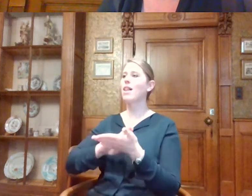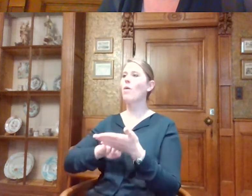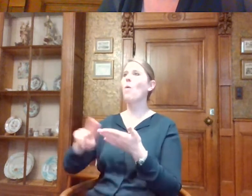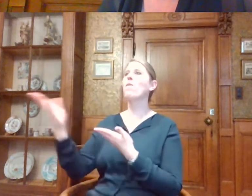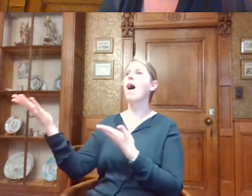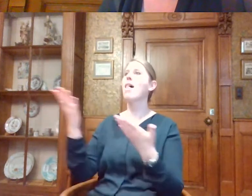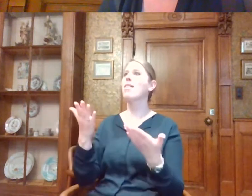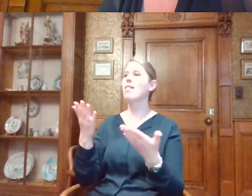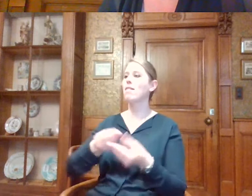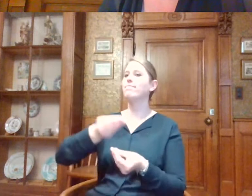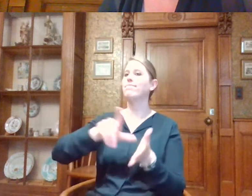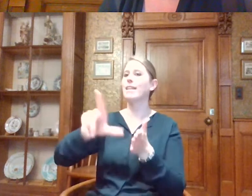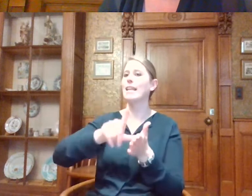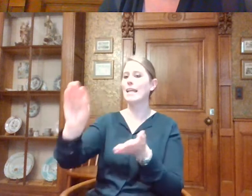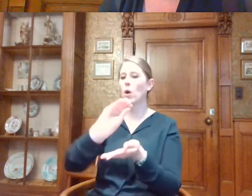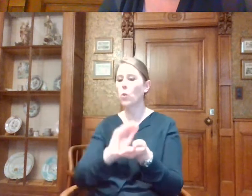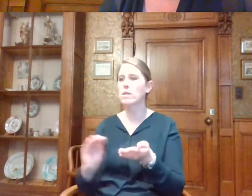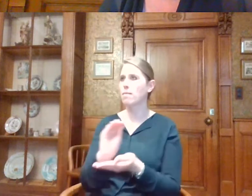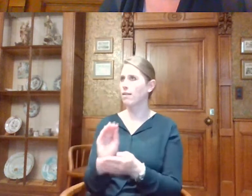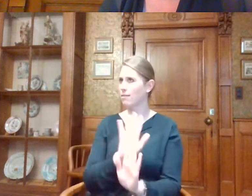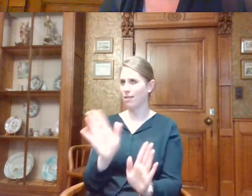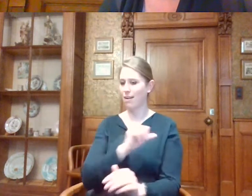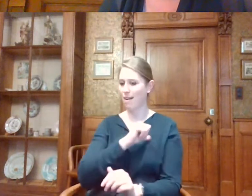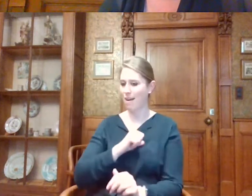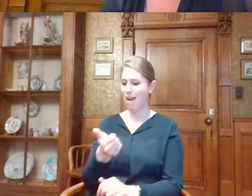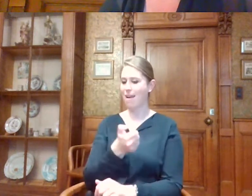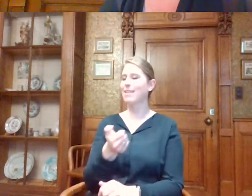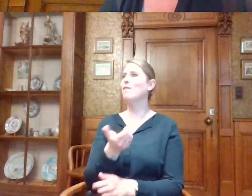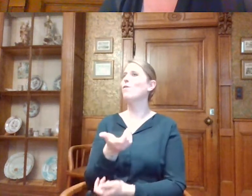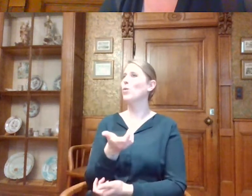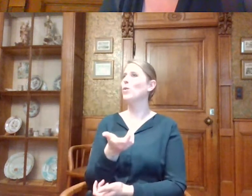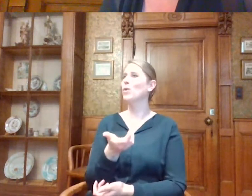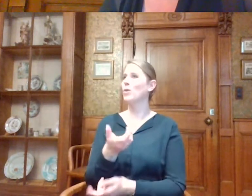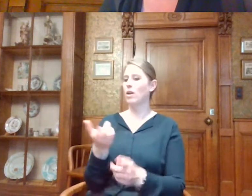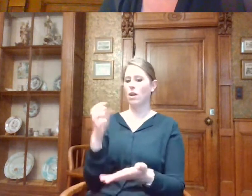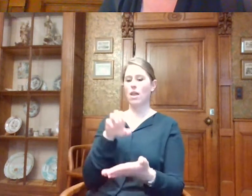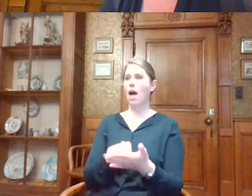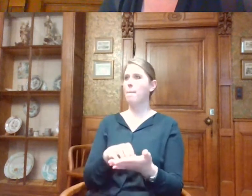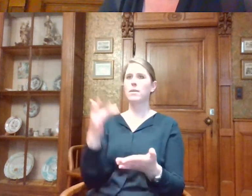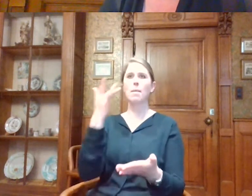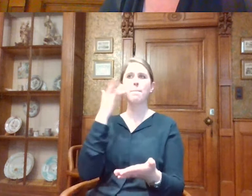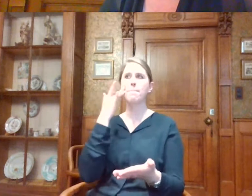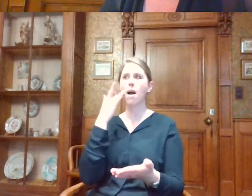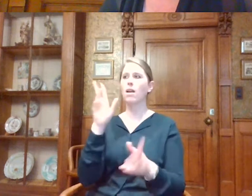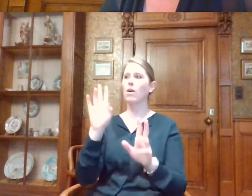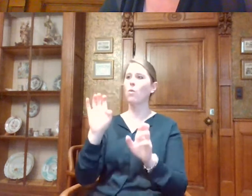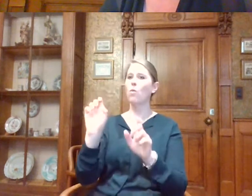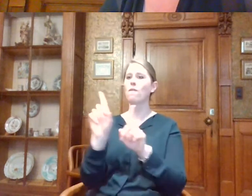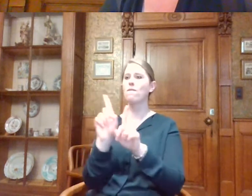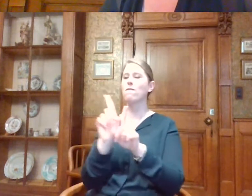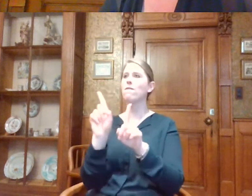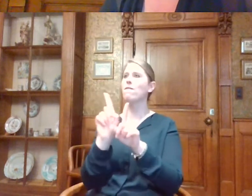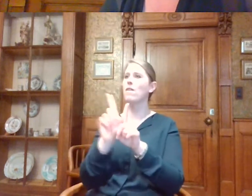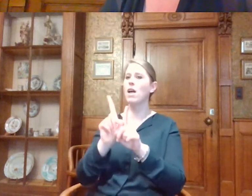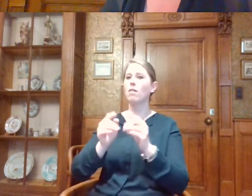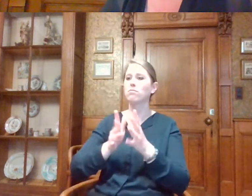uitlenen of ontsmetten. Het gaat gewoon met je eigen telefoon. En de app is dynamisch en flexibel, wordt ook steeds meer